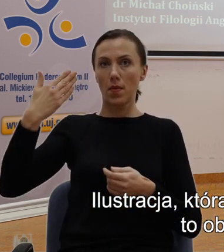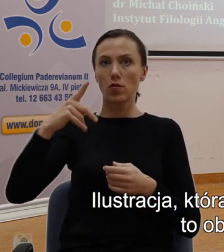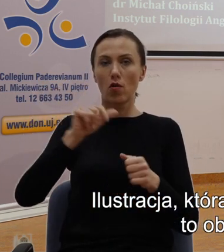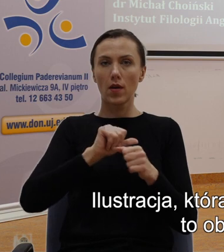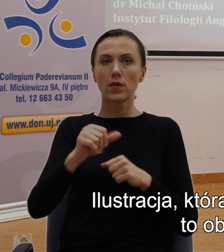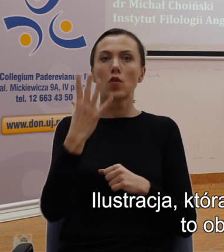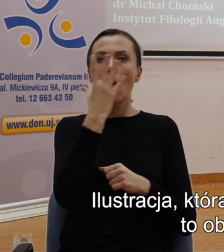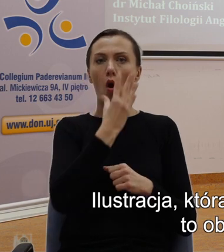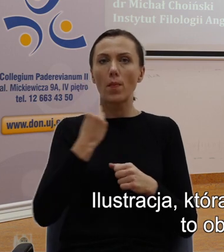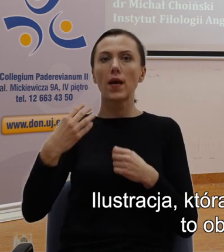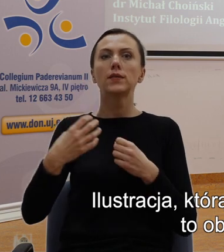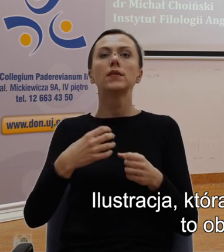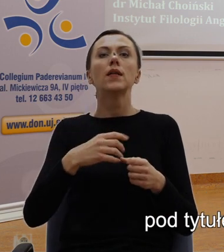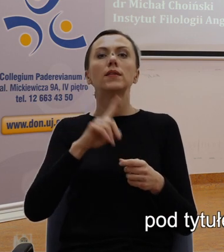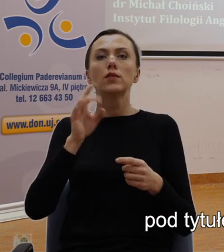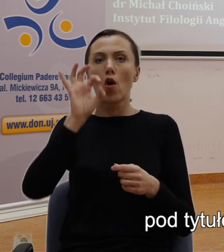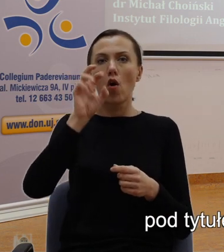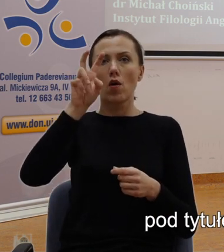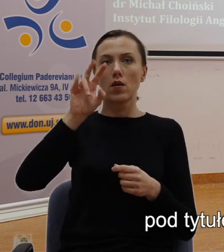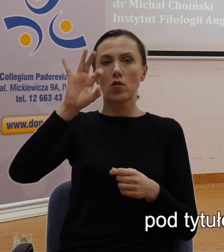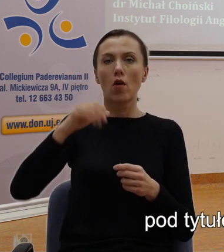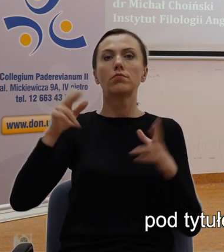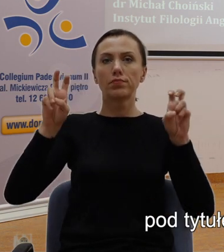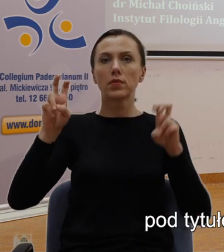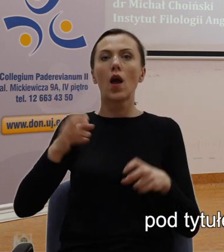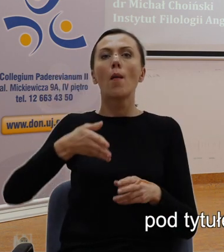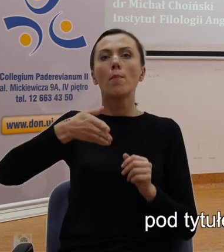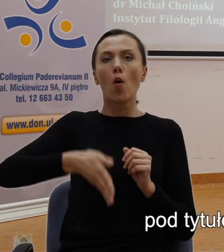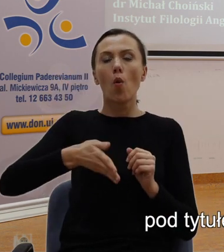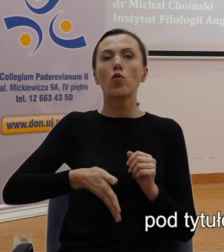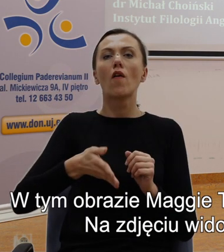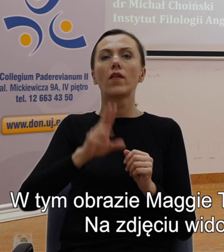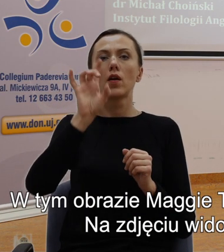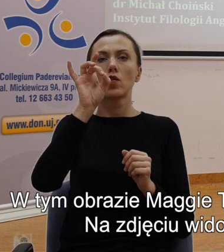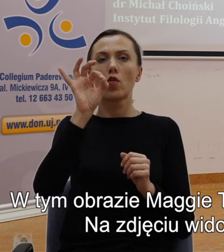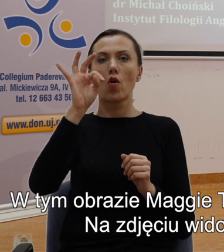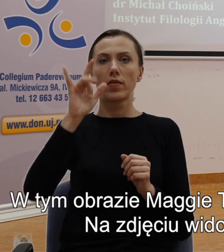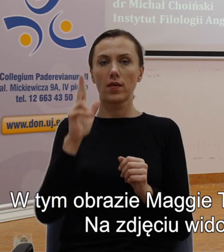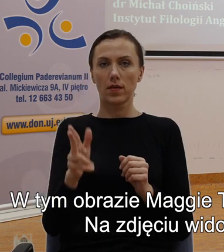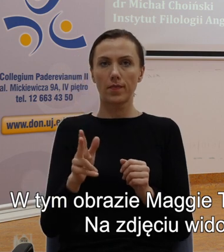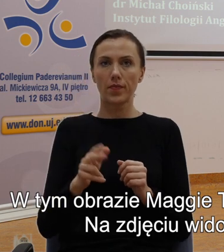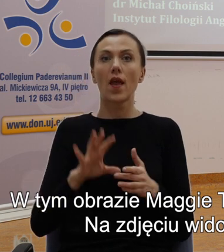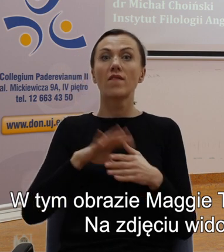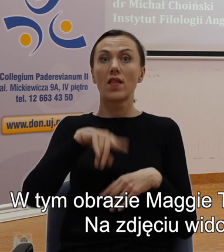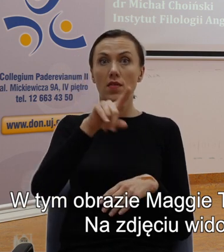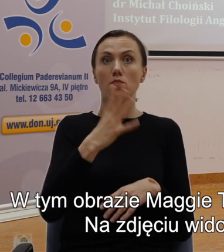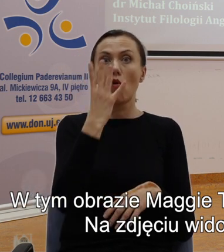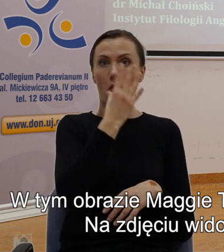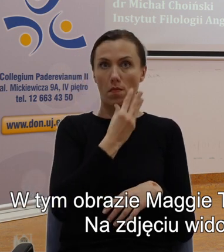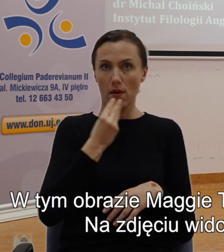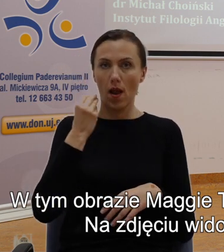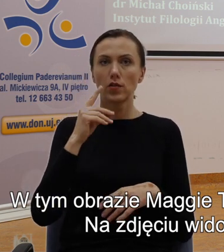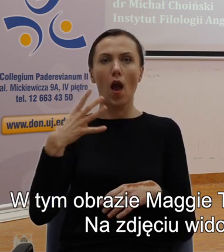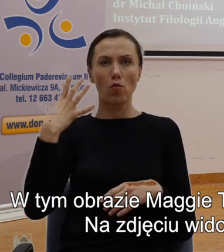Maggie Taylor, artystki z Ohio, pod tytułem Południowy Gotyk, Southern Gothic. W tym obrazie Maggie